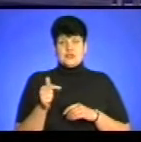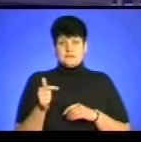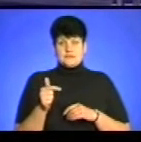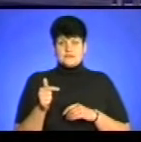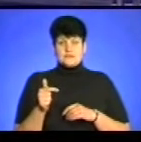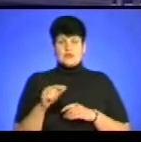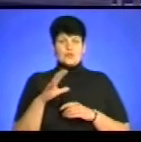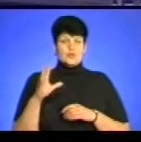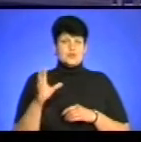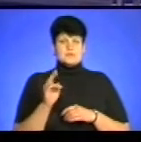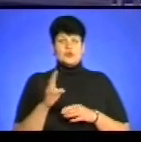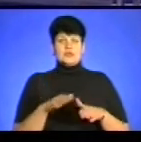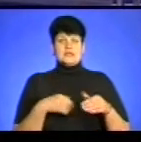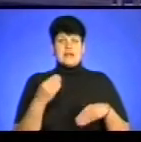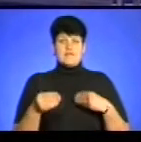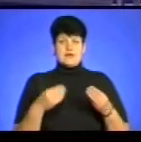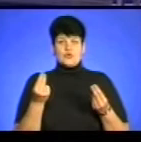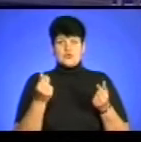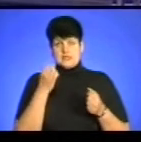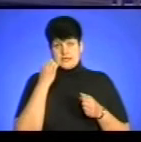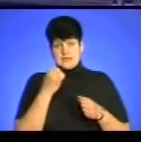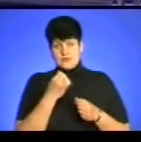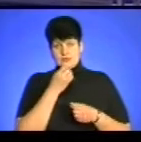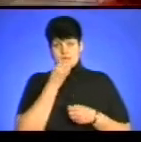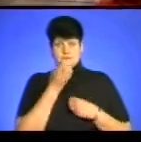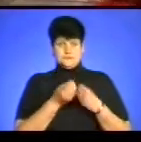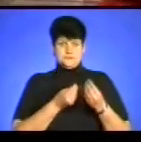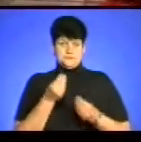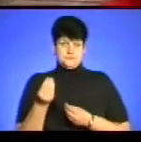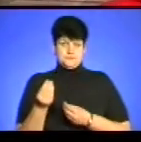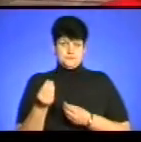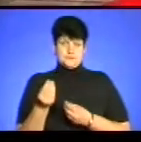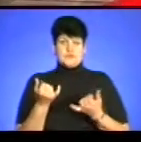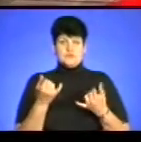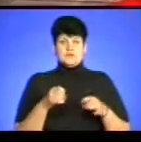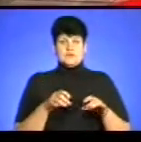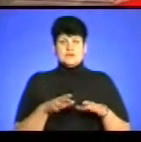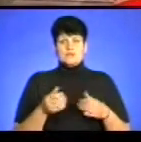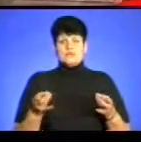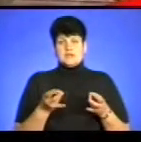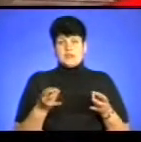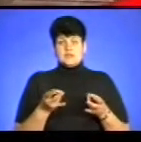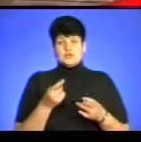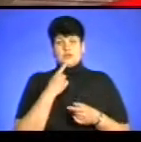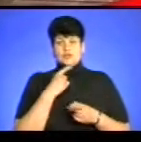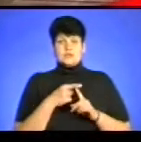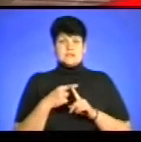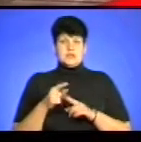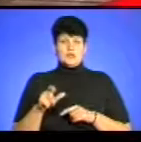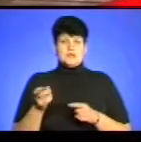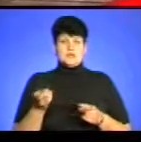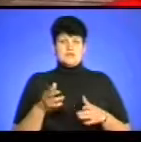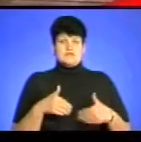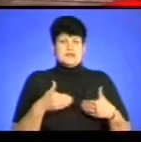Усім, хто давав гроші, дякували нарцисами. Сьогодні виключно для потреб Червоного Христа, тому що люди звертаються до нас